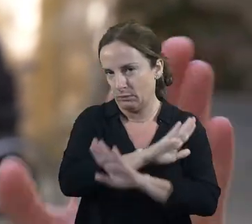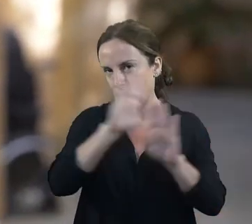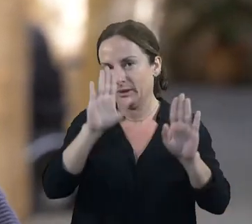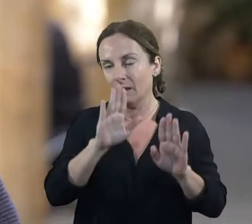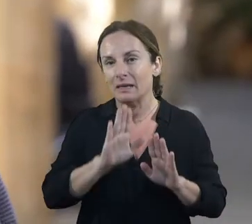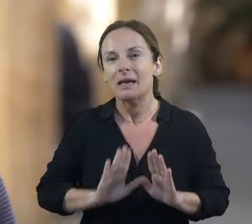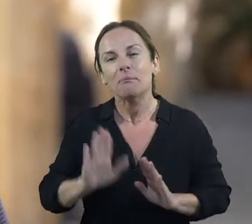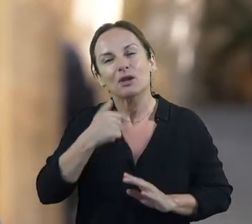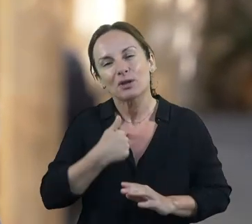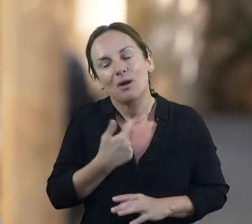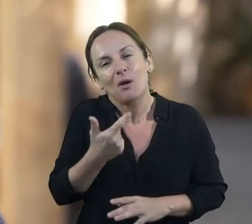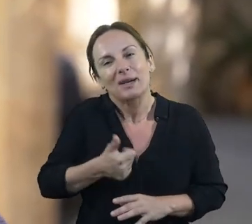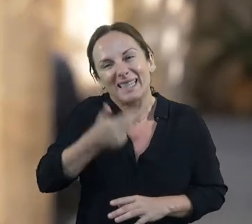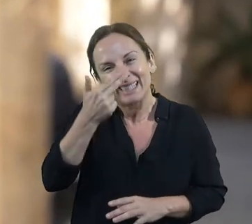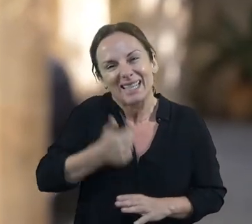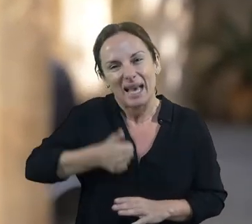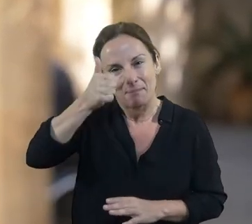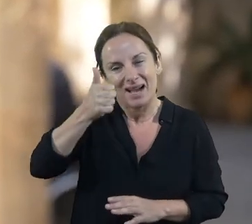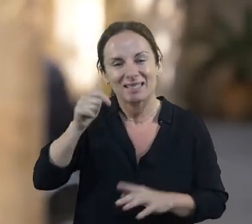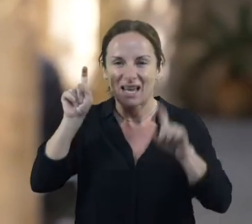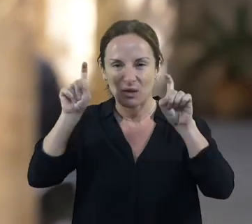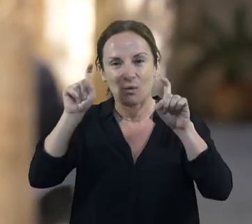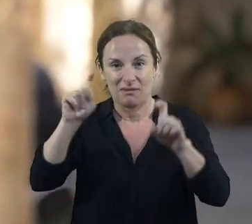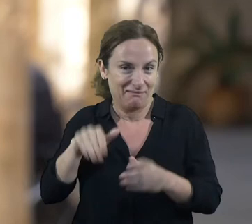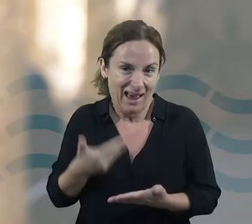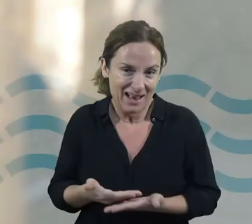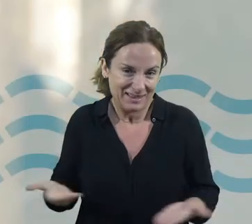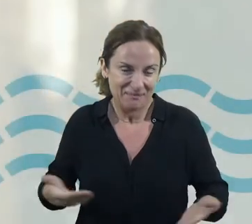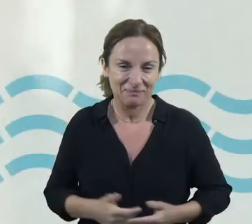que s'ha de dir, però que a no m'he interessat especialment, sinó des de la vessant dels públics.